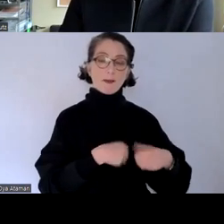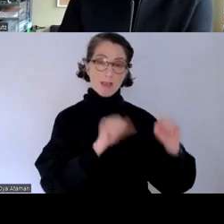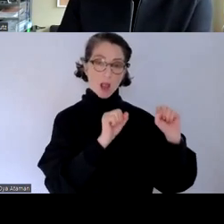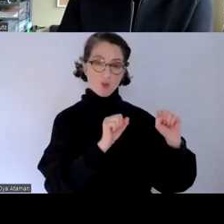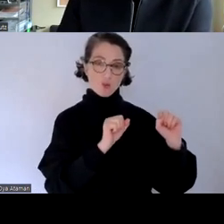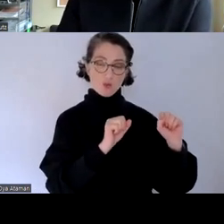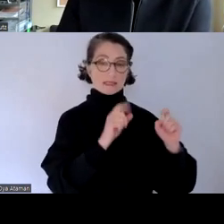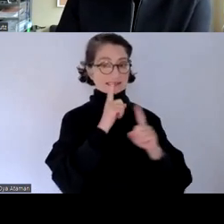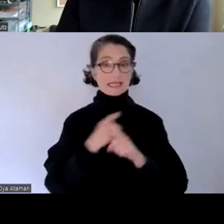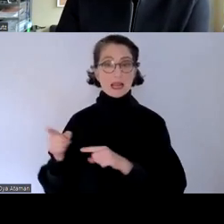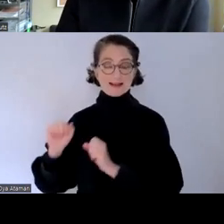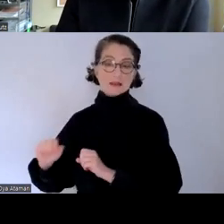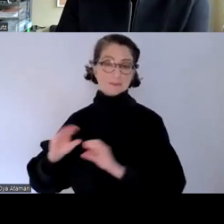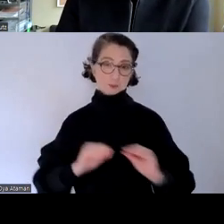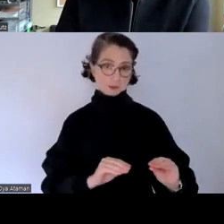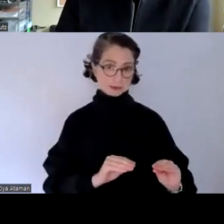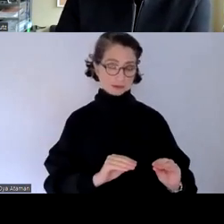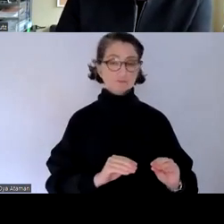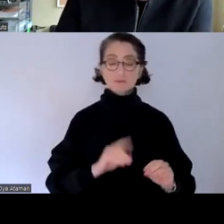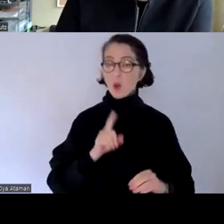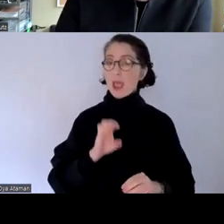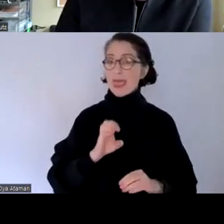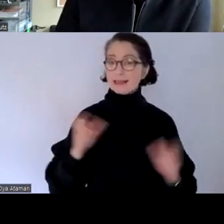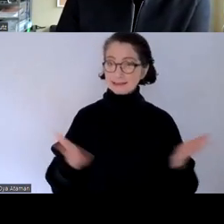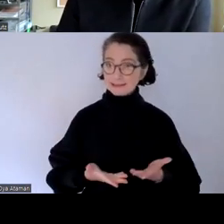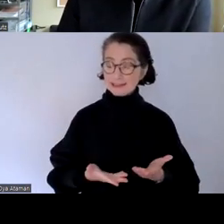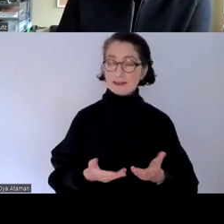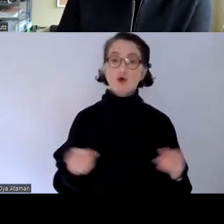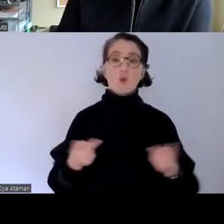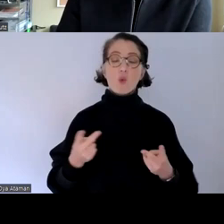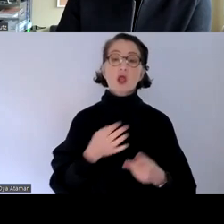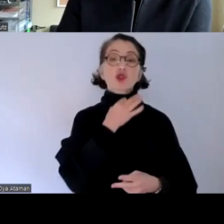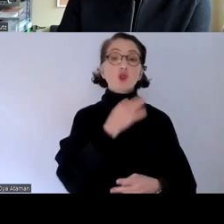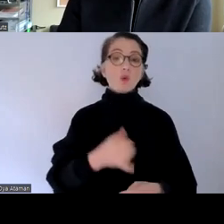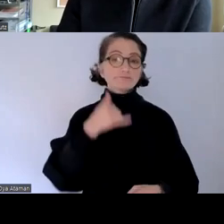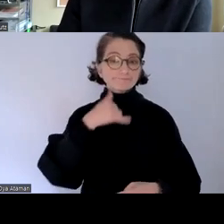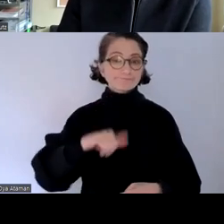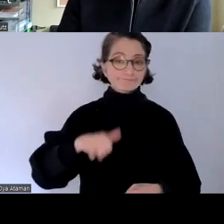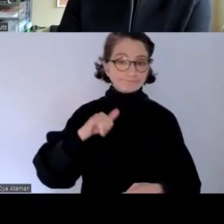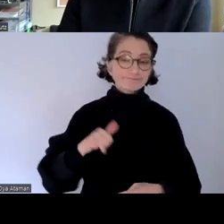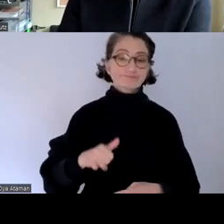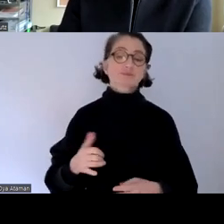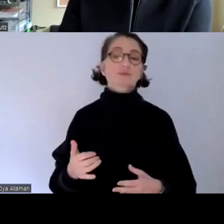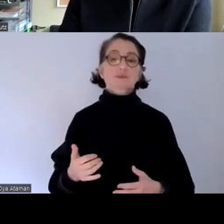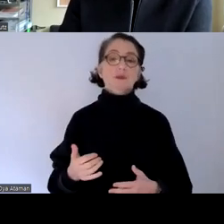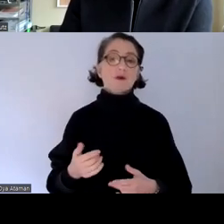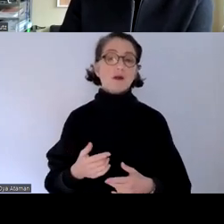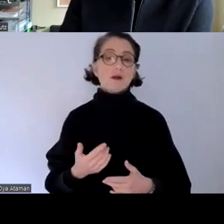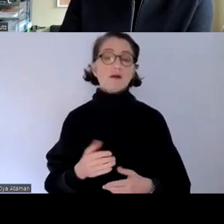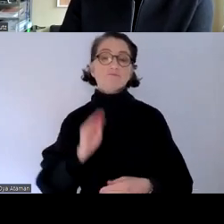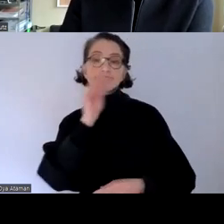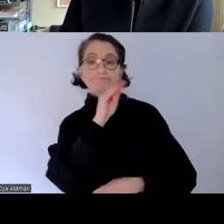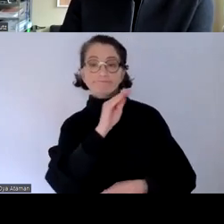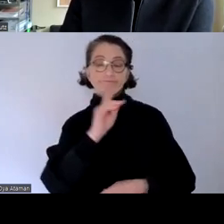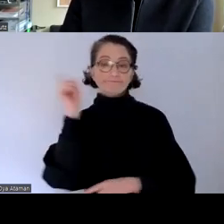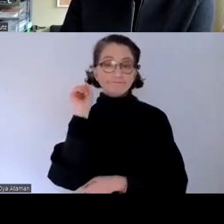elektronische dienste bis hin zu notdiensten eben barrierefrei sein müssen und nutzbar